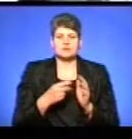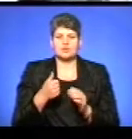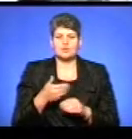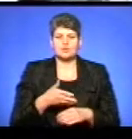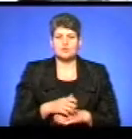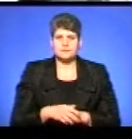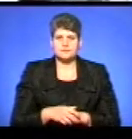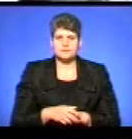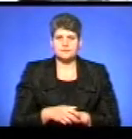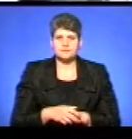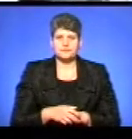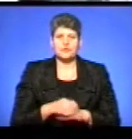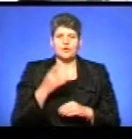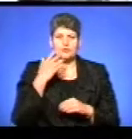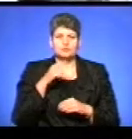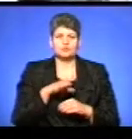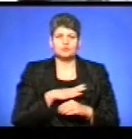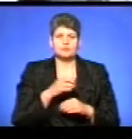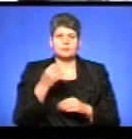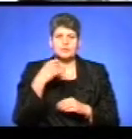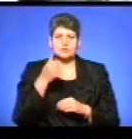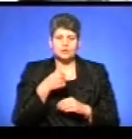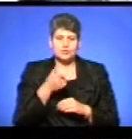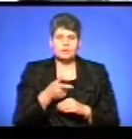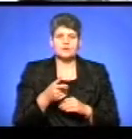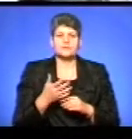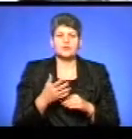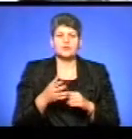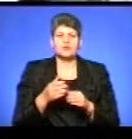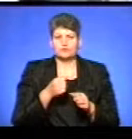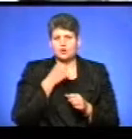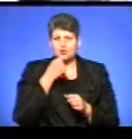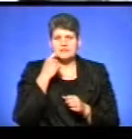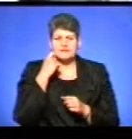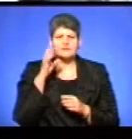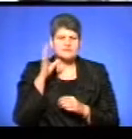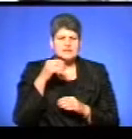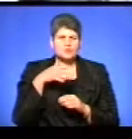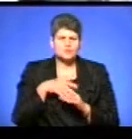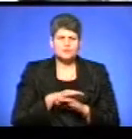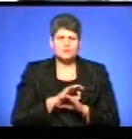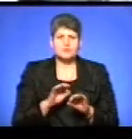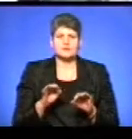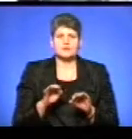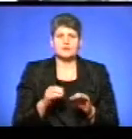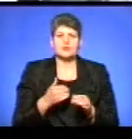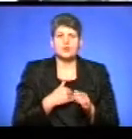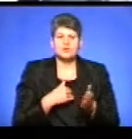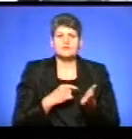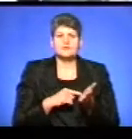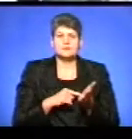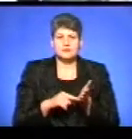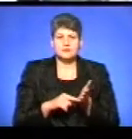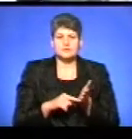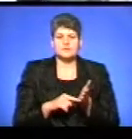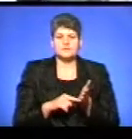Уроки геноциду йому було 15 років, тобто саме вже дорослий вік, він все розумів і так далі. Хочу відмітити його